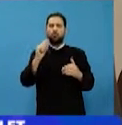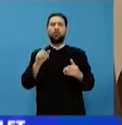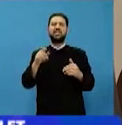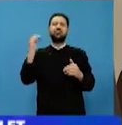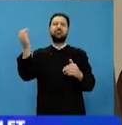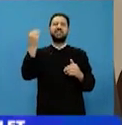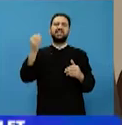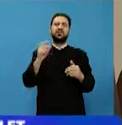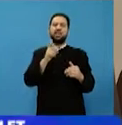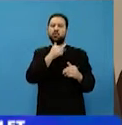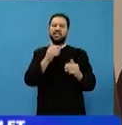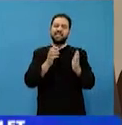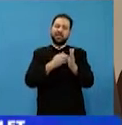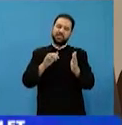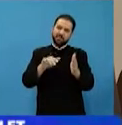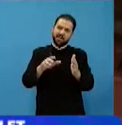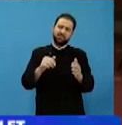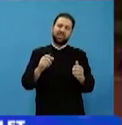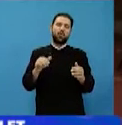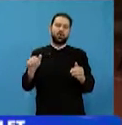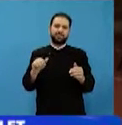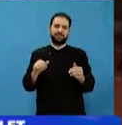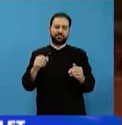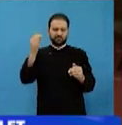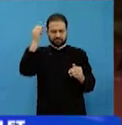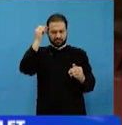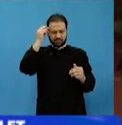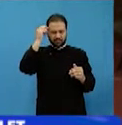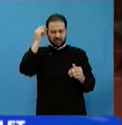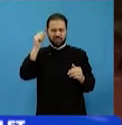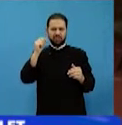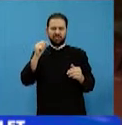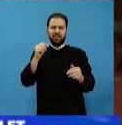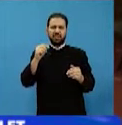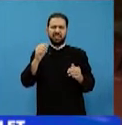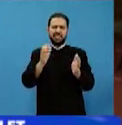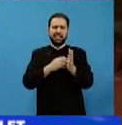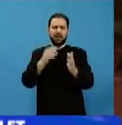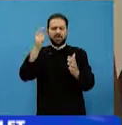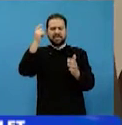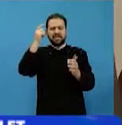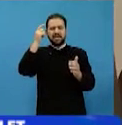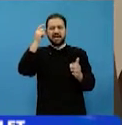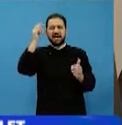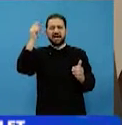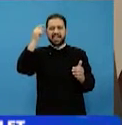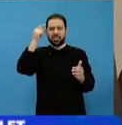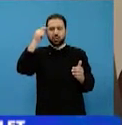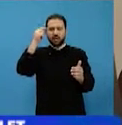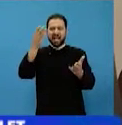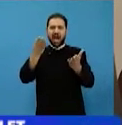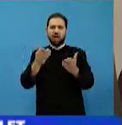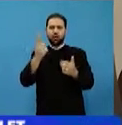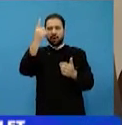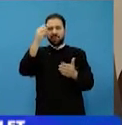nevoința. Și în primul rând se referă la gânduri. Gândurile sunt cele care produc pentru prima dată păcatul în